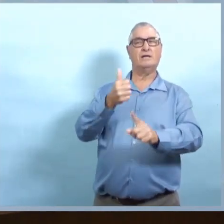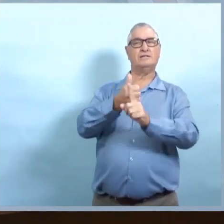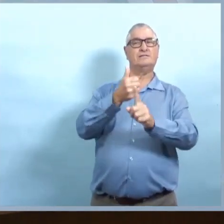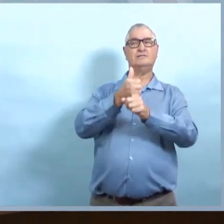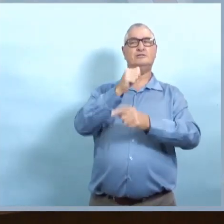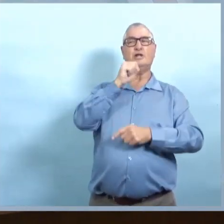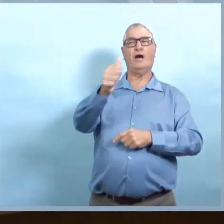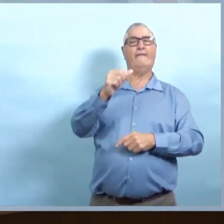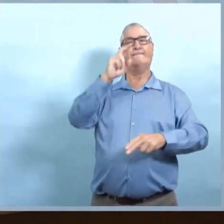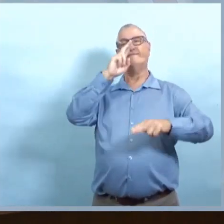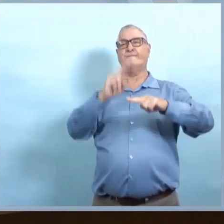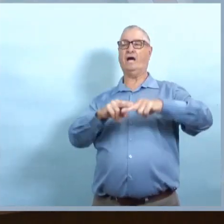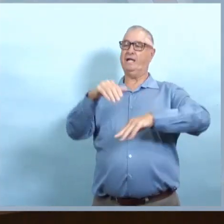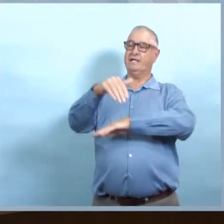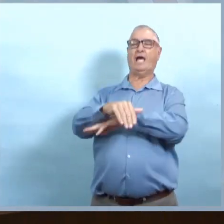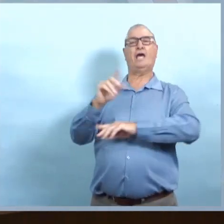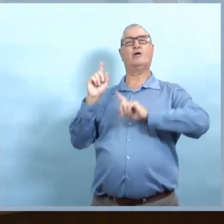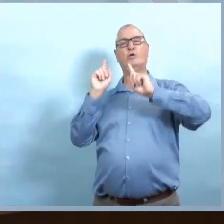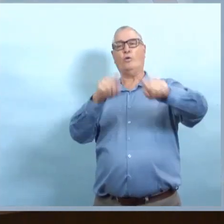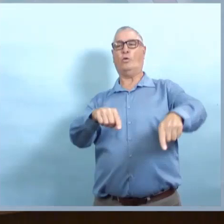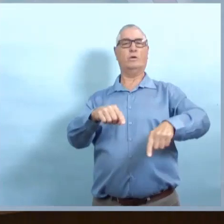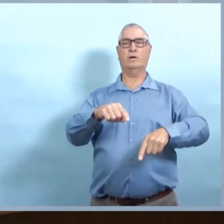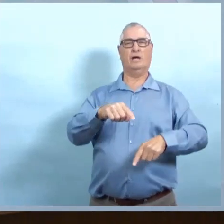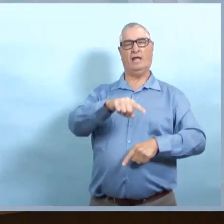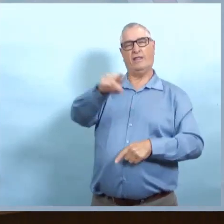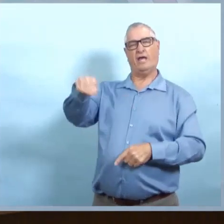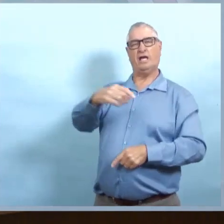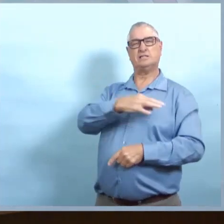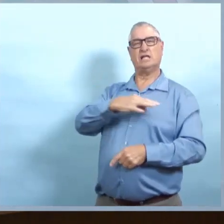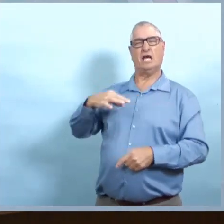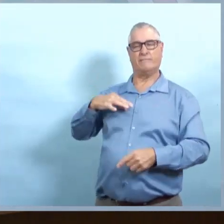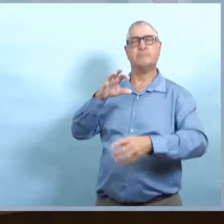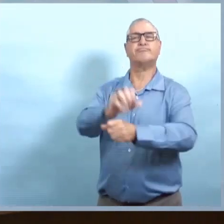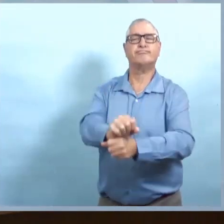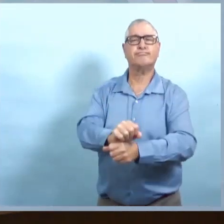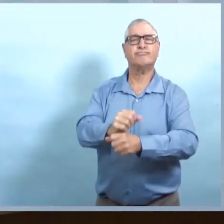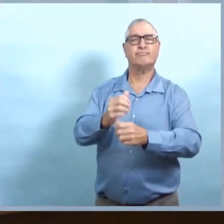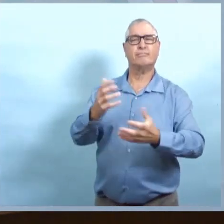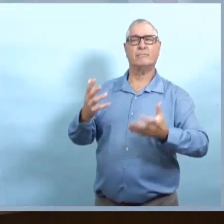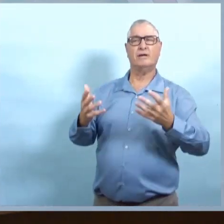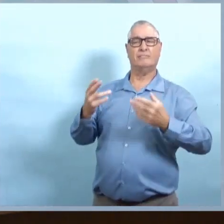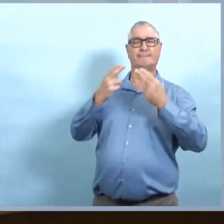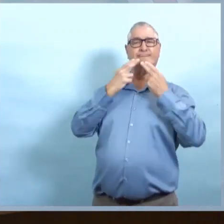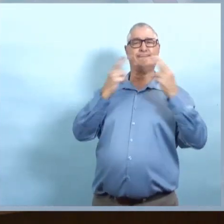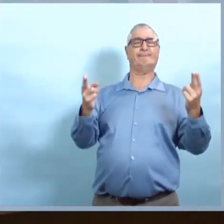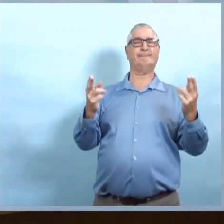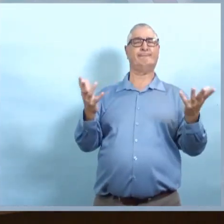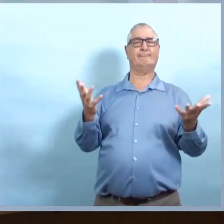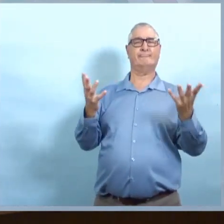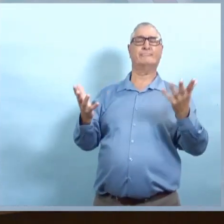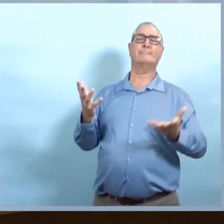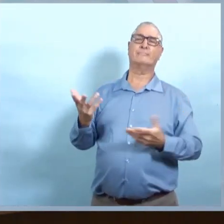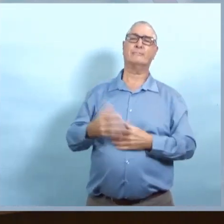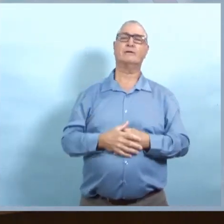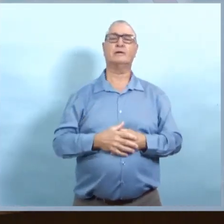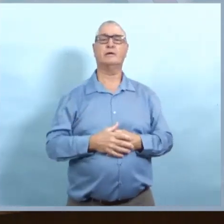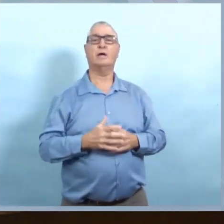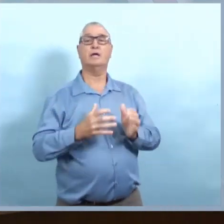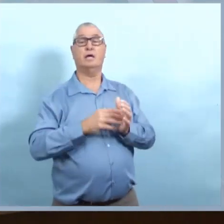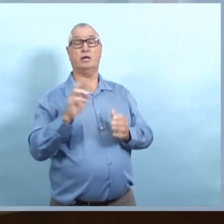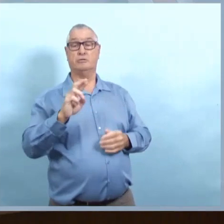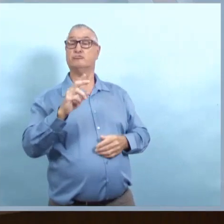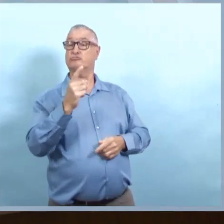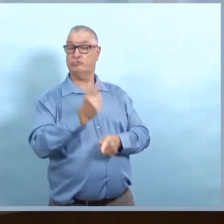de travail en travaillant dans un bar ou plutôt ceux qui l'attrapent en fréquentant le bar pour